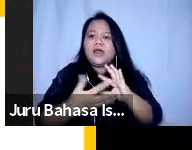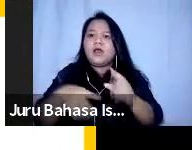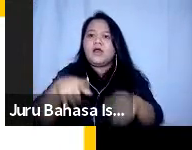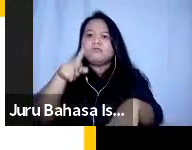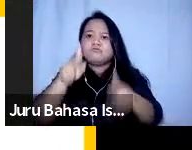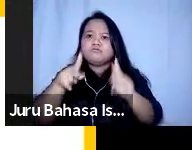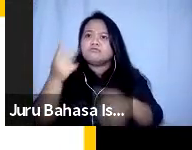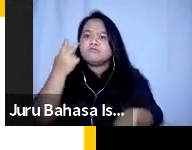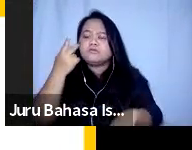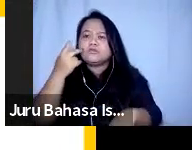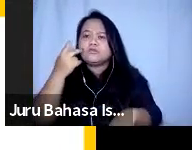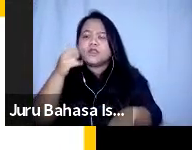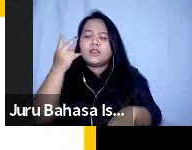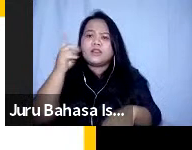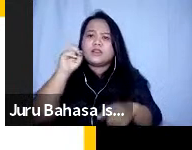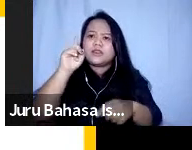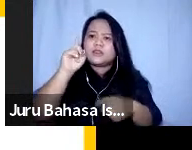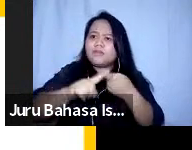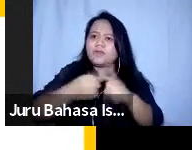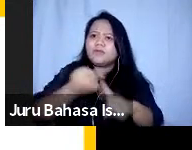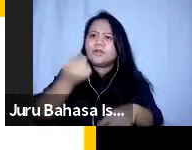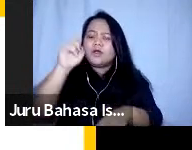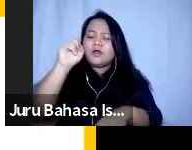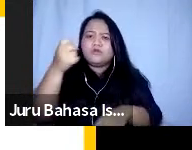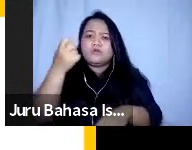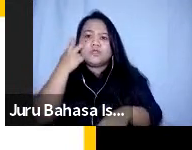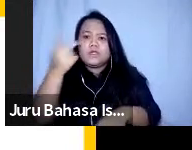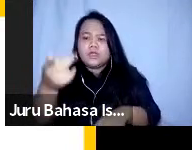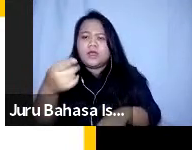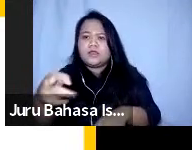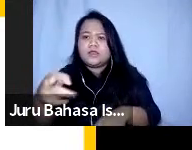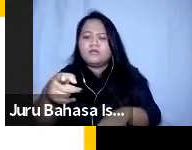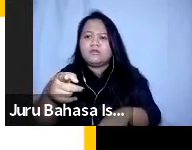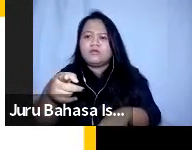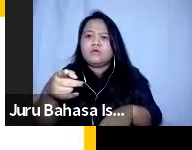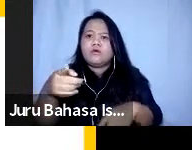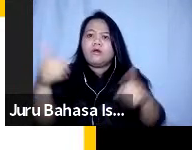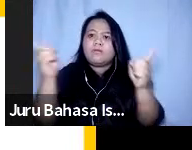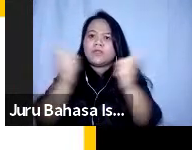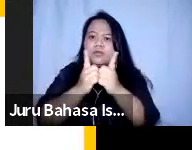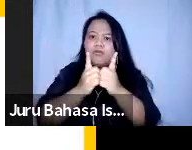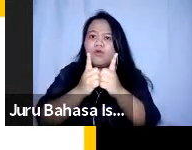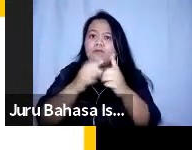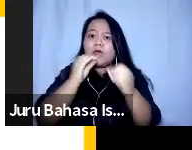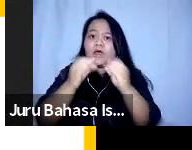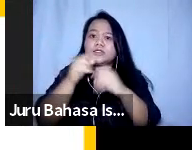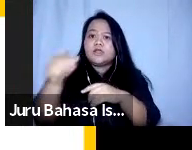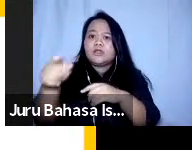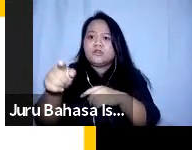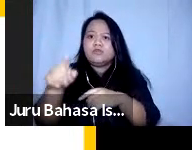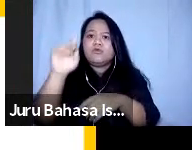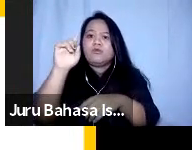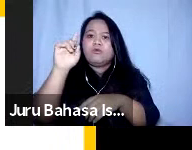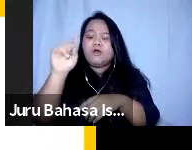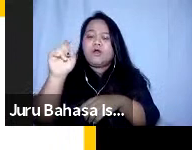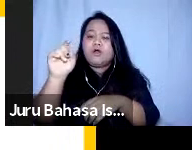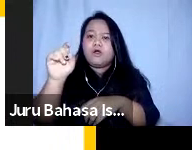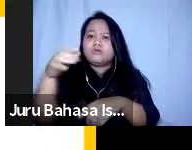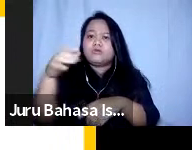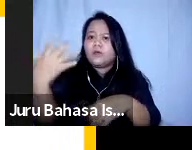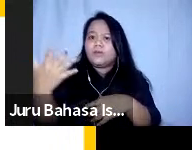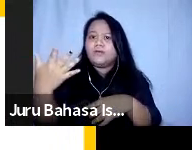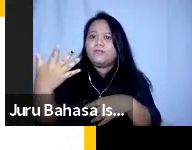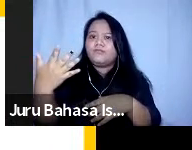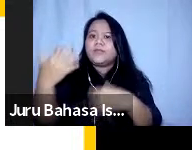ada beberapa persyaratan untuk mengikuti pertemuan pembahasan tersebut pertama syaratnya itu